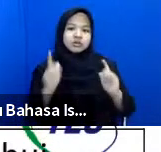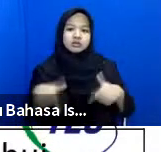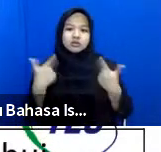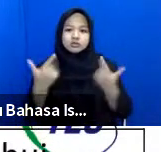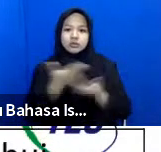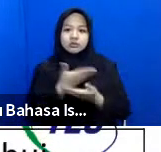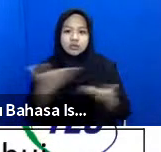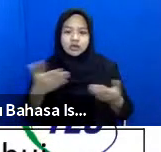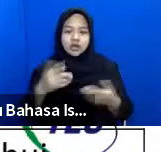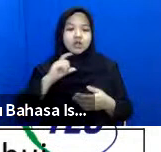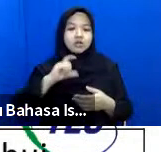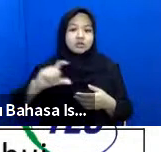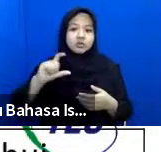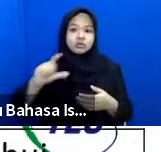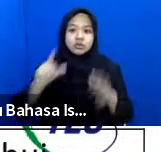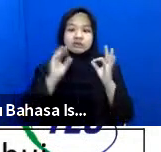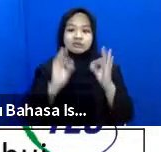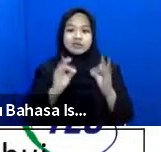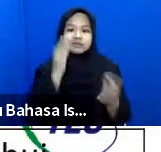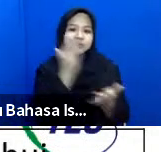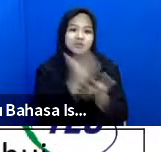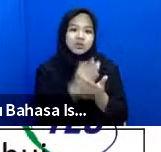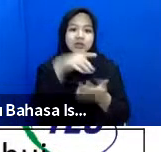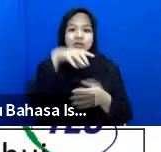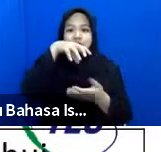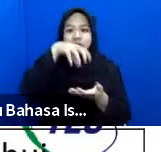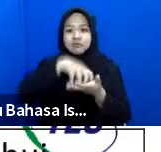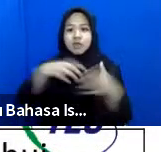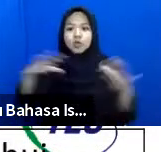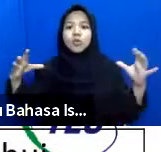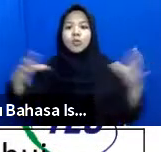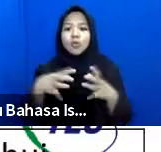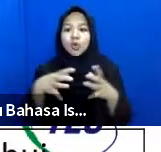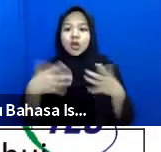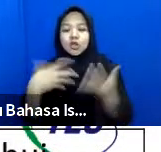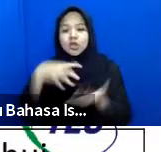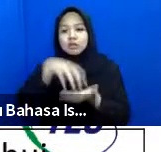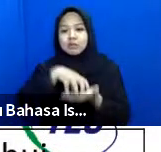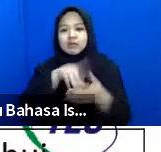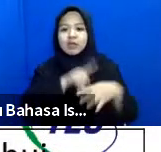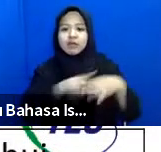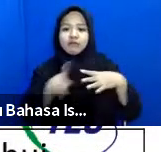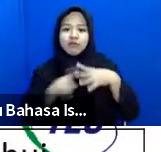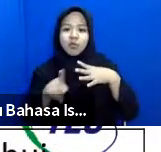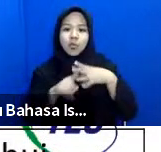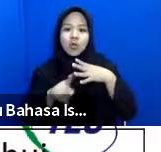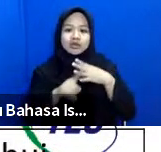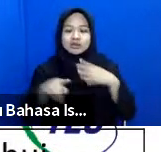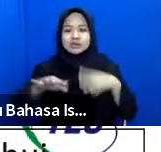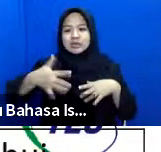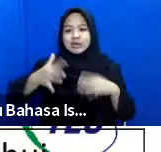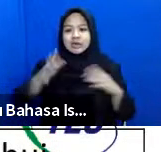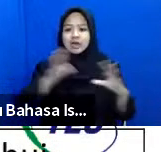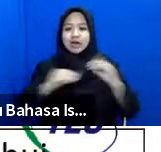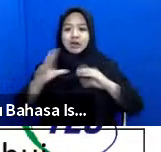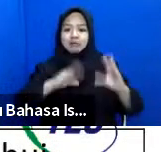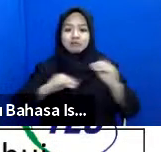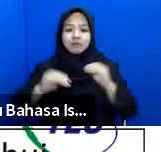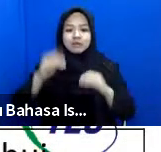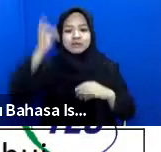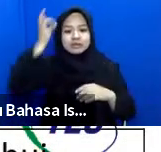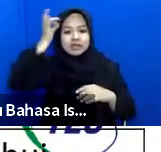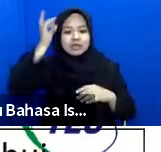contoh ketika menentukan titik kumpul atau tempat evakuasi kadang ketika rapat-rapat desa